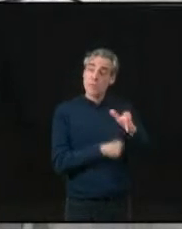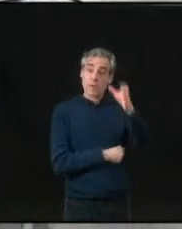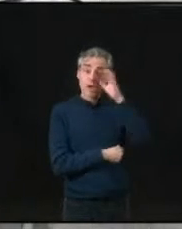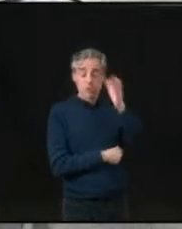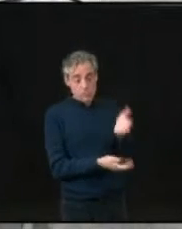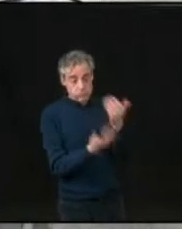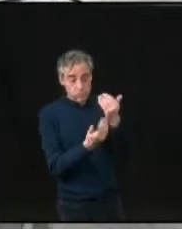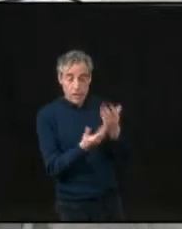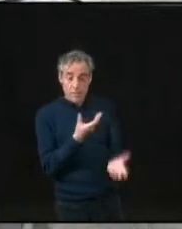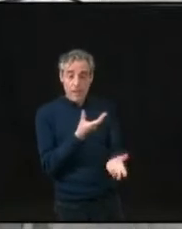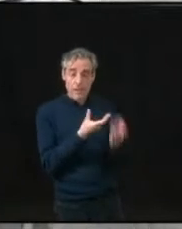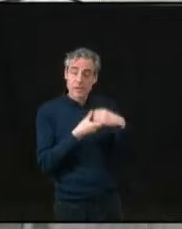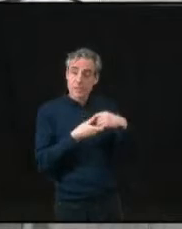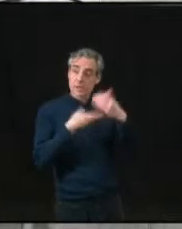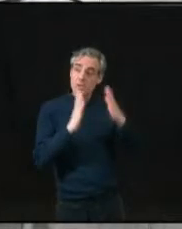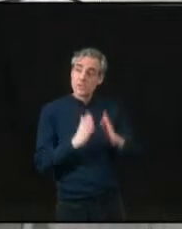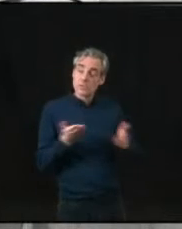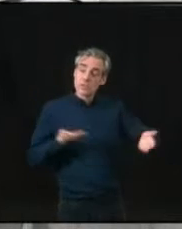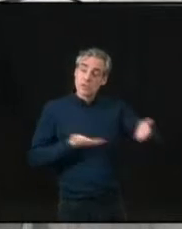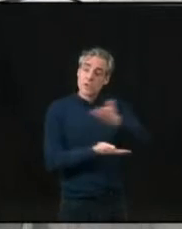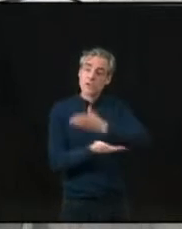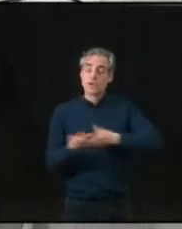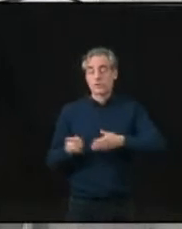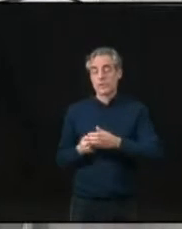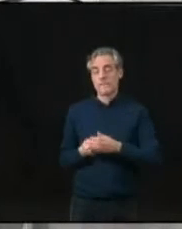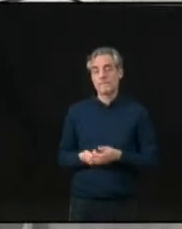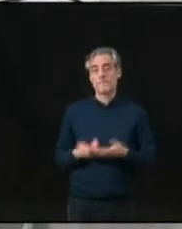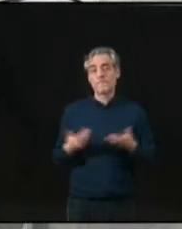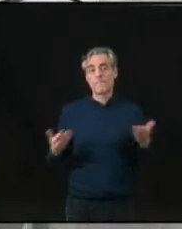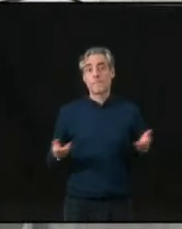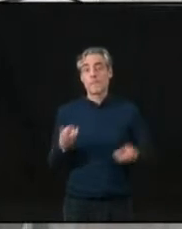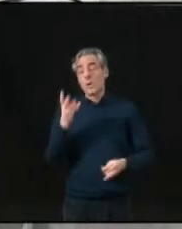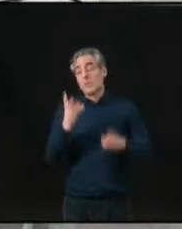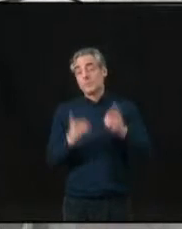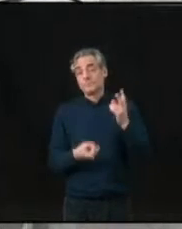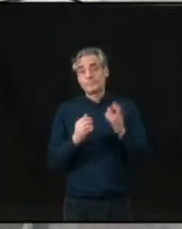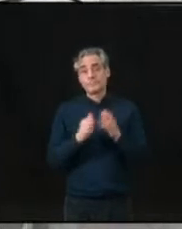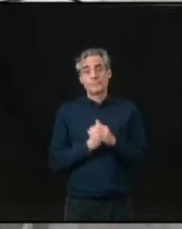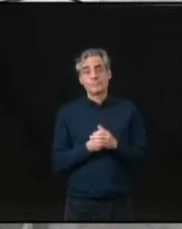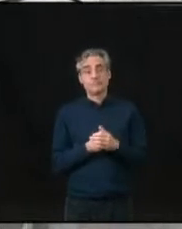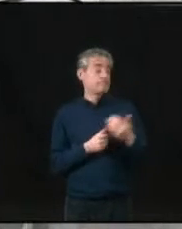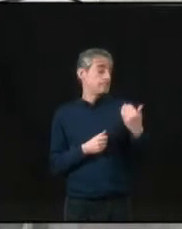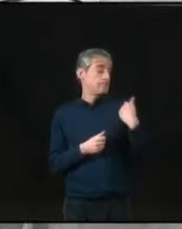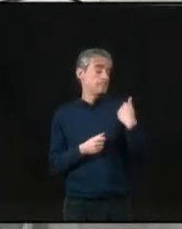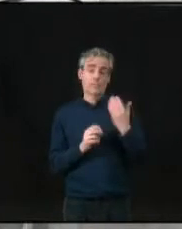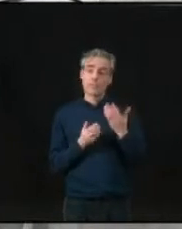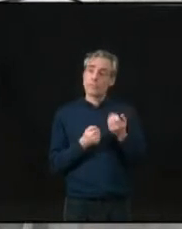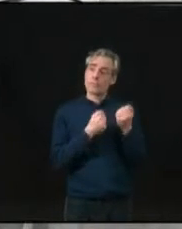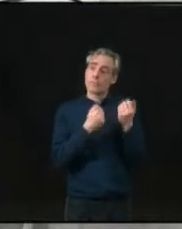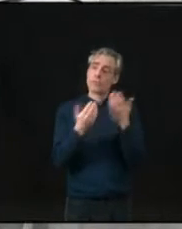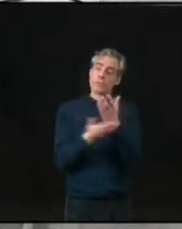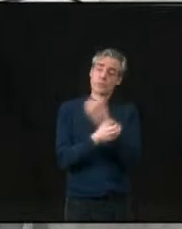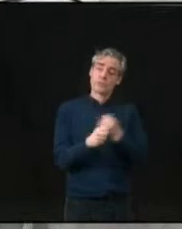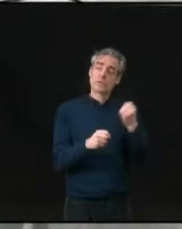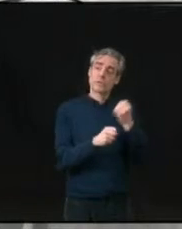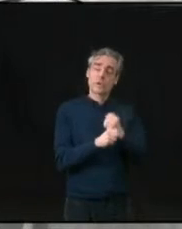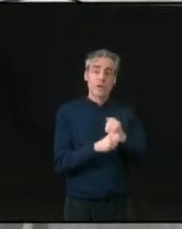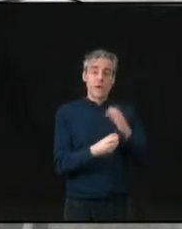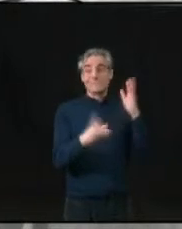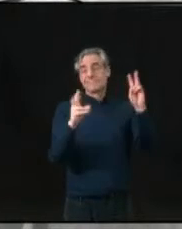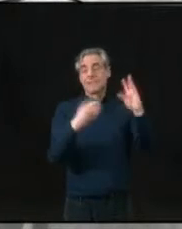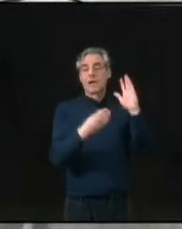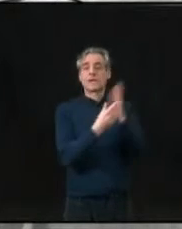et être partie prenante de nos échanges. On peut également, comme on l'avait proposé, mettre en place des interventions